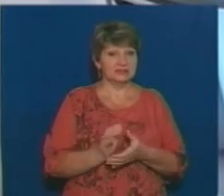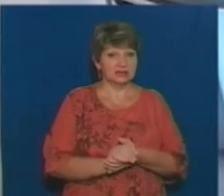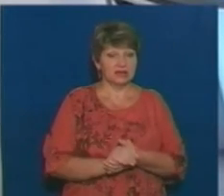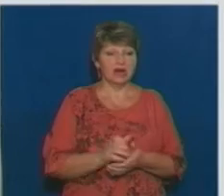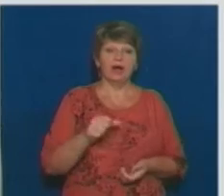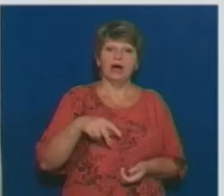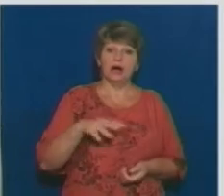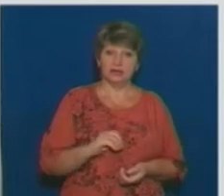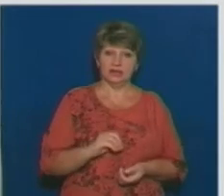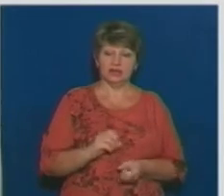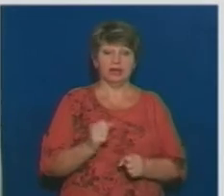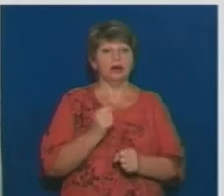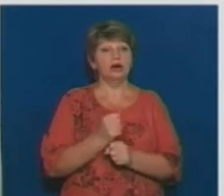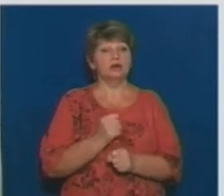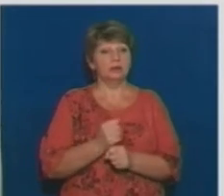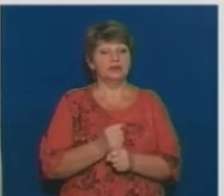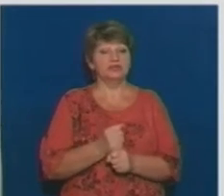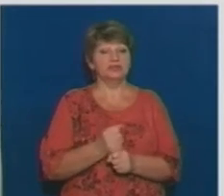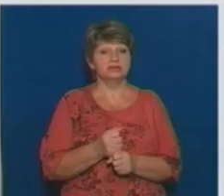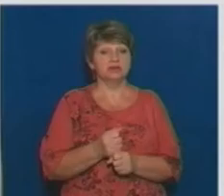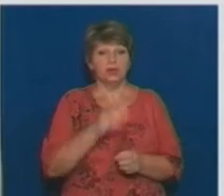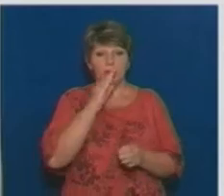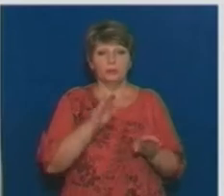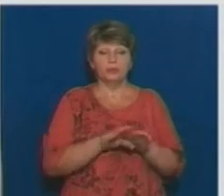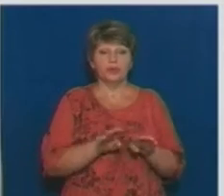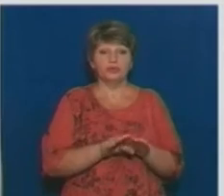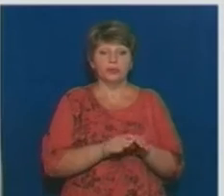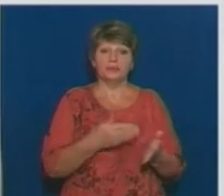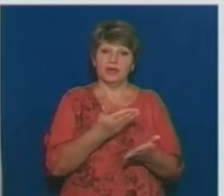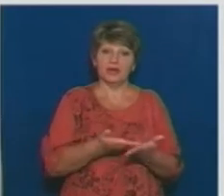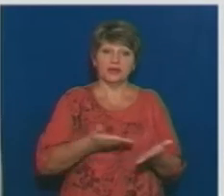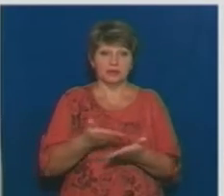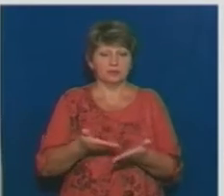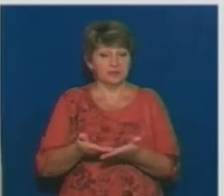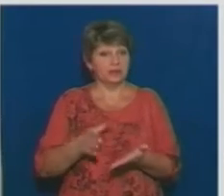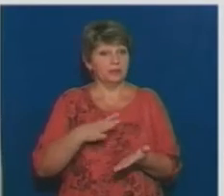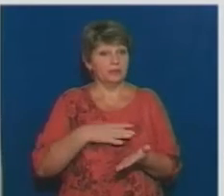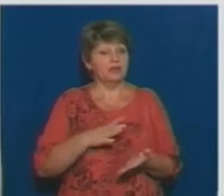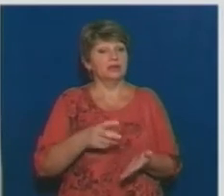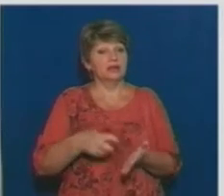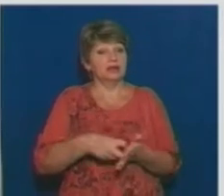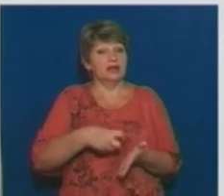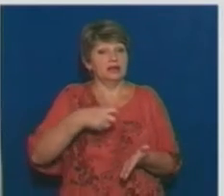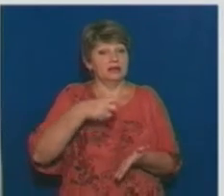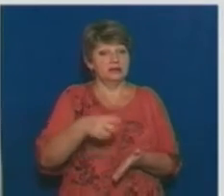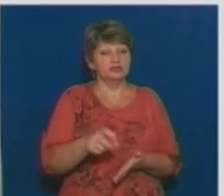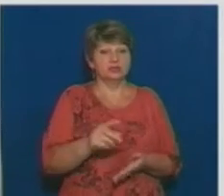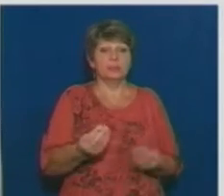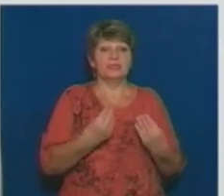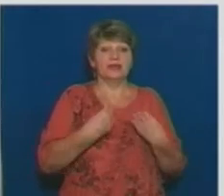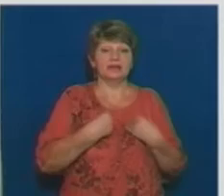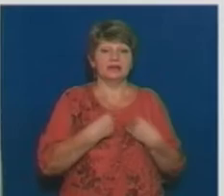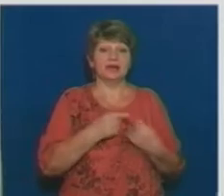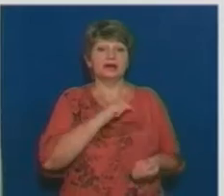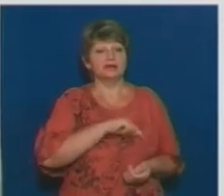подібні рекомендації, мною було спущено на садочки якраз лист з приводу, що ми надали характеристику і